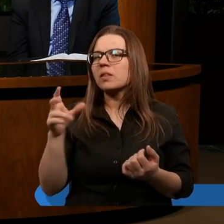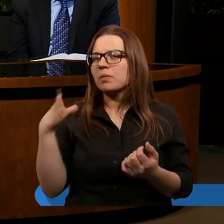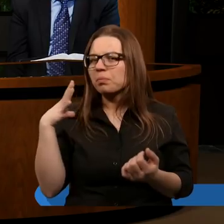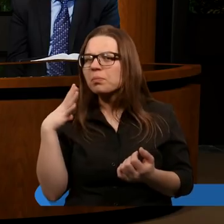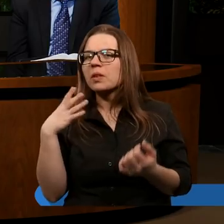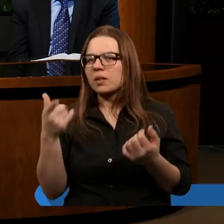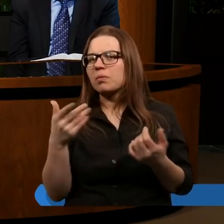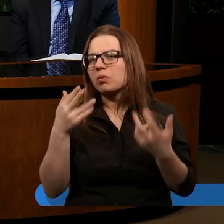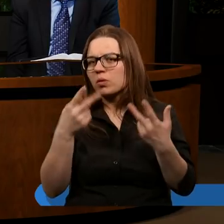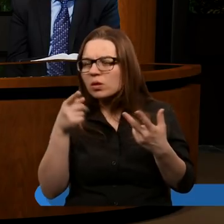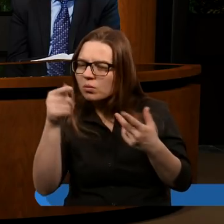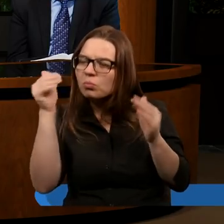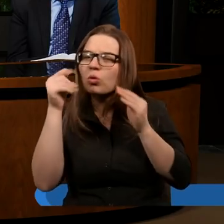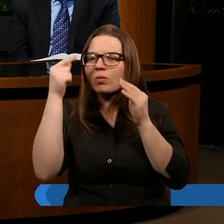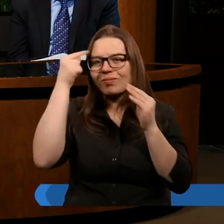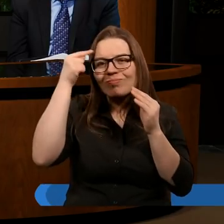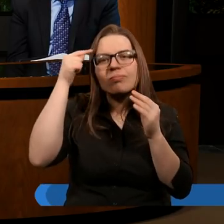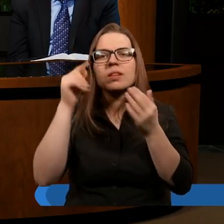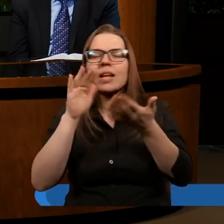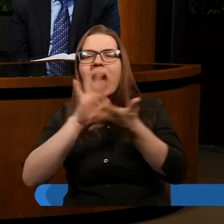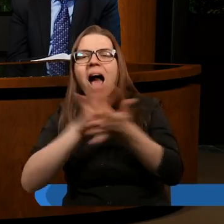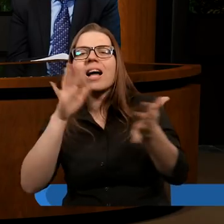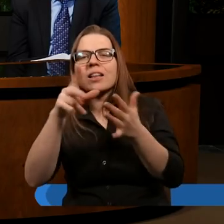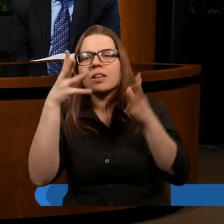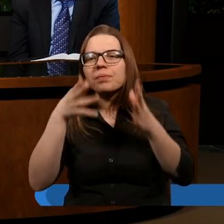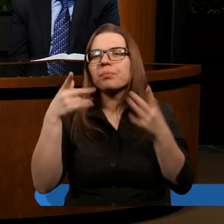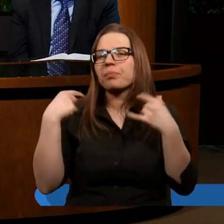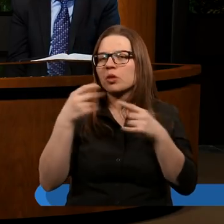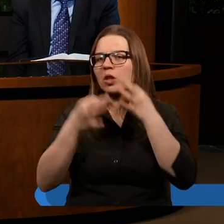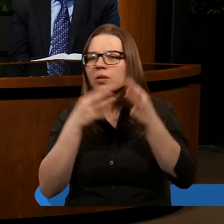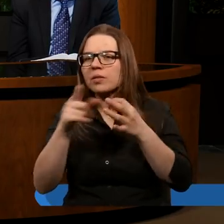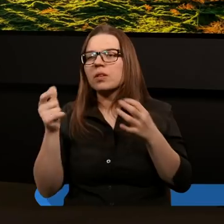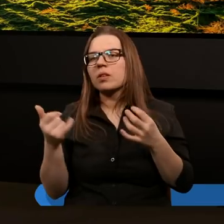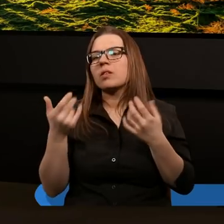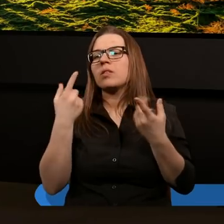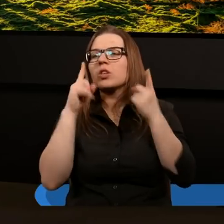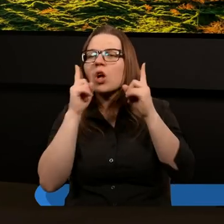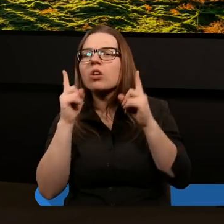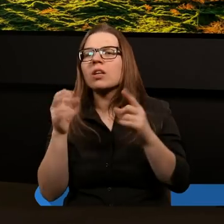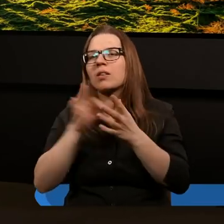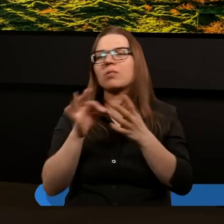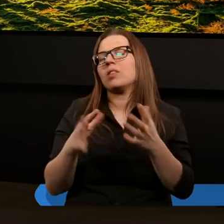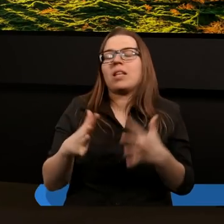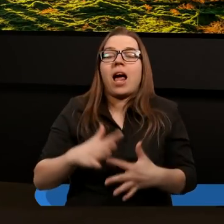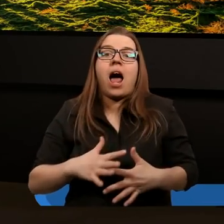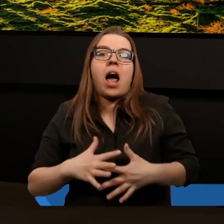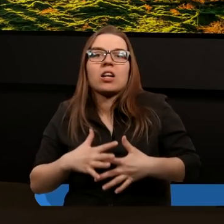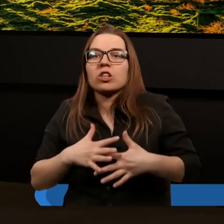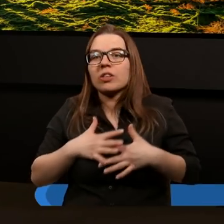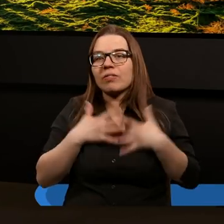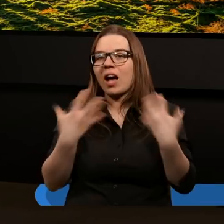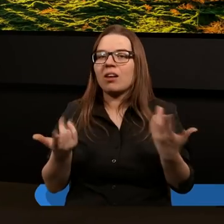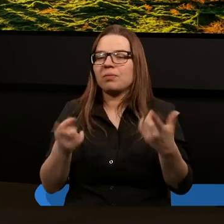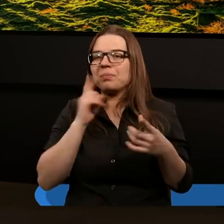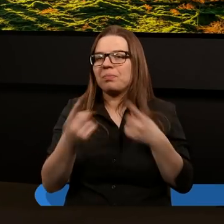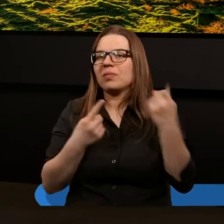byliście uprzejmi scharakteryzować, bo my dostrzegamy zadziwiające coś, no